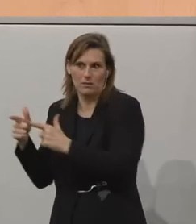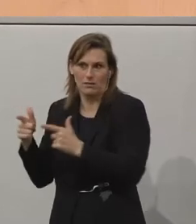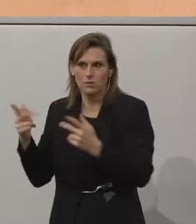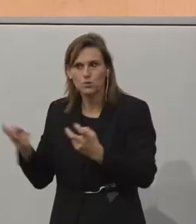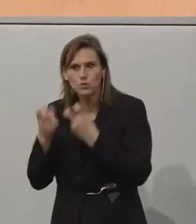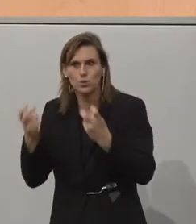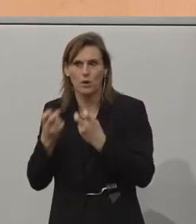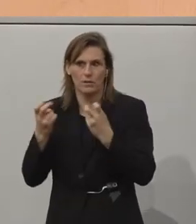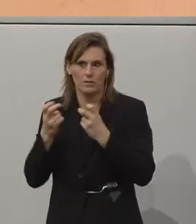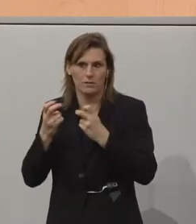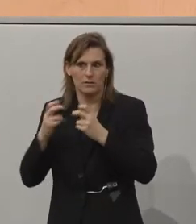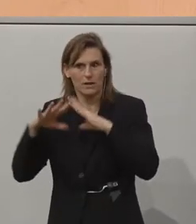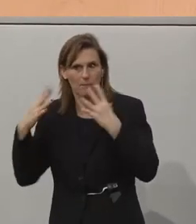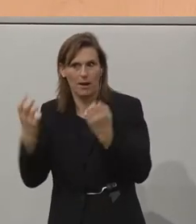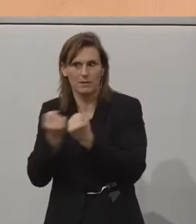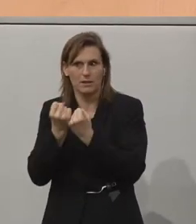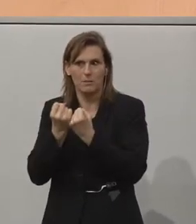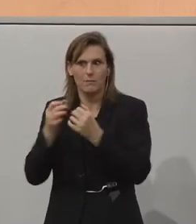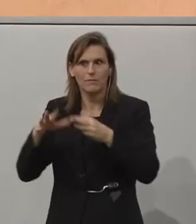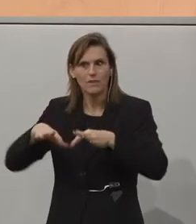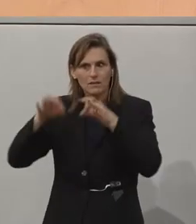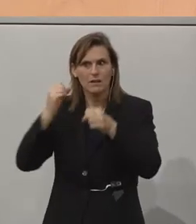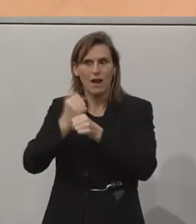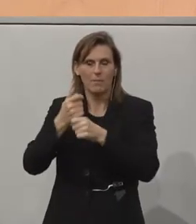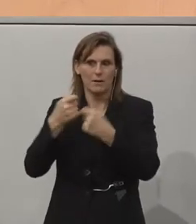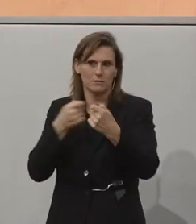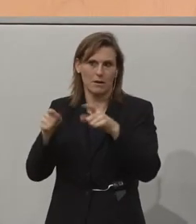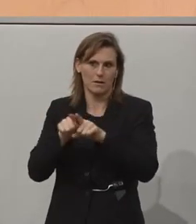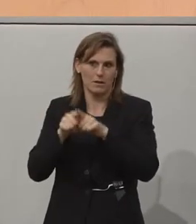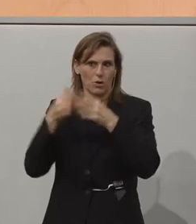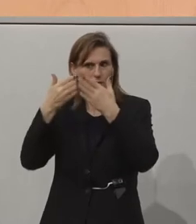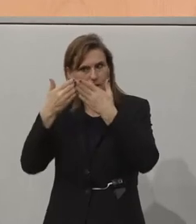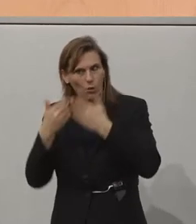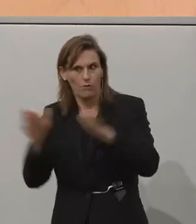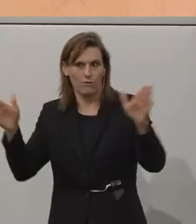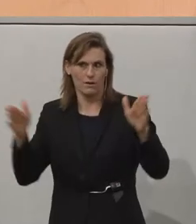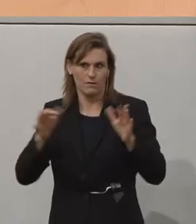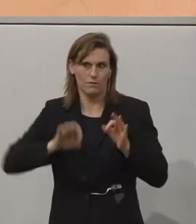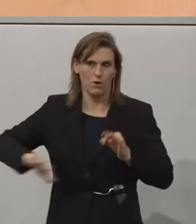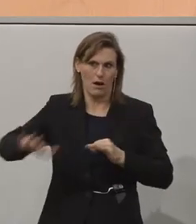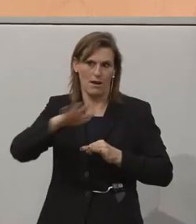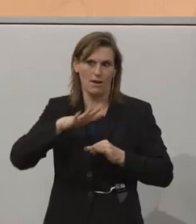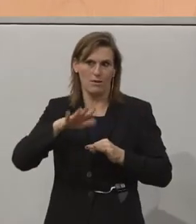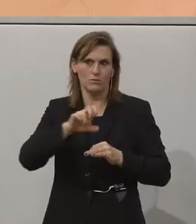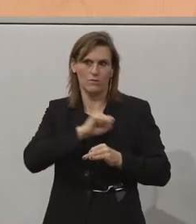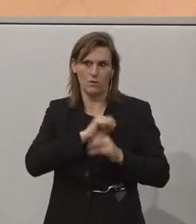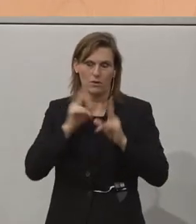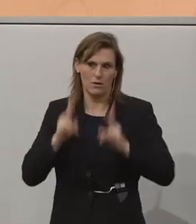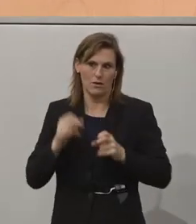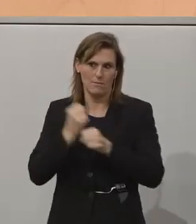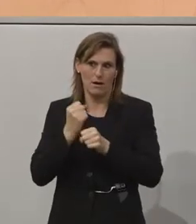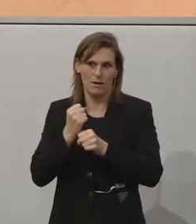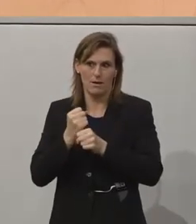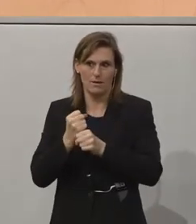Weg auch gehen, damit dann der Arbeitsmarkt auch für alle offen steht und erfolgreich am